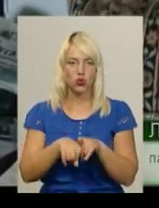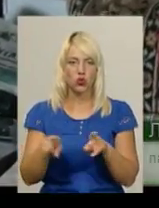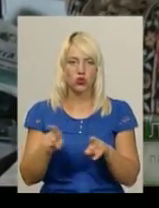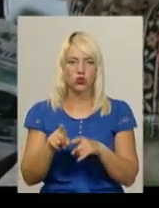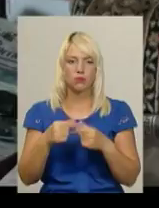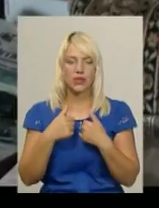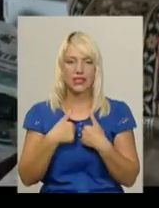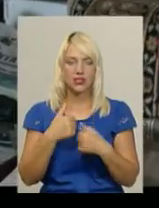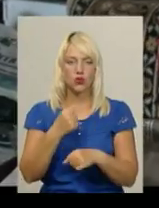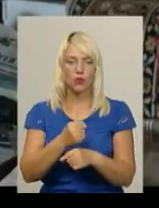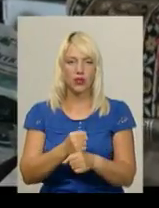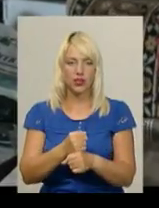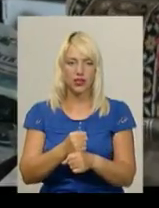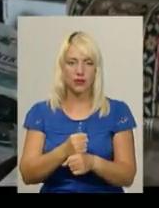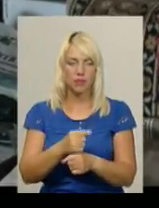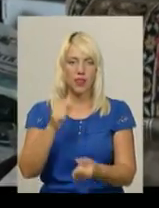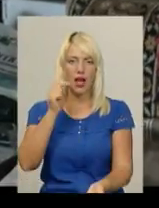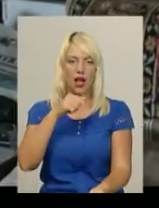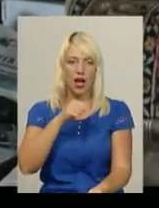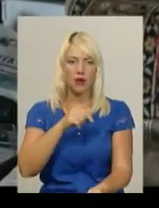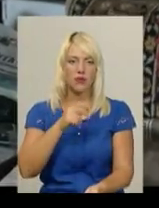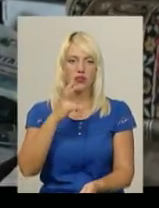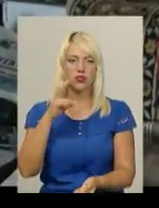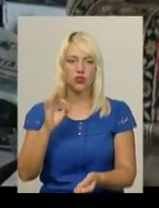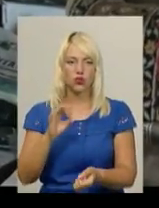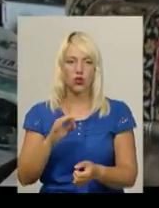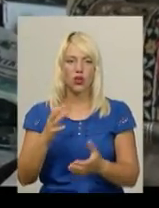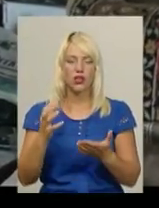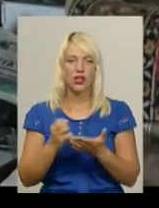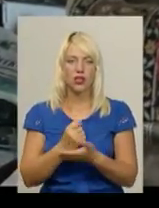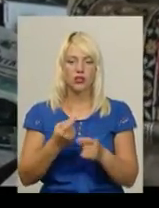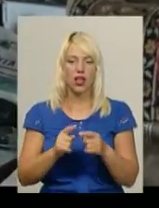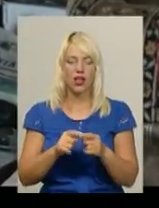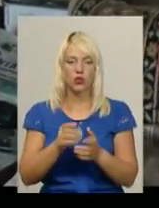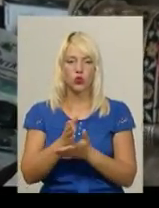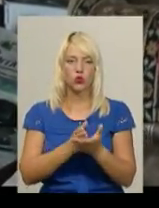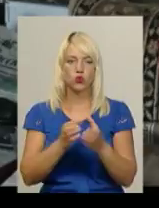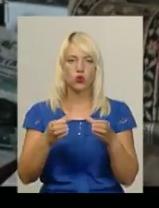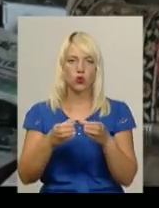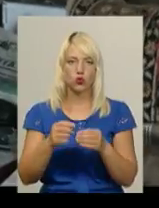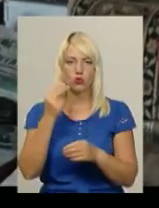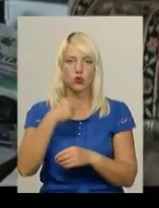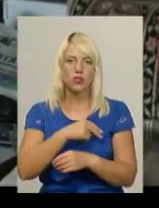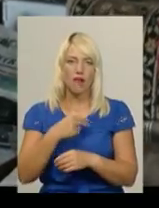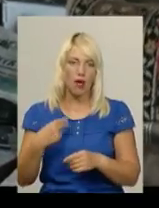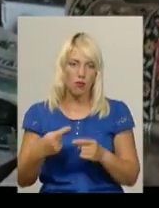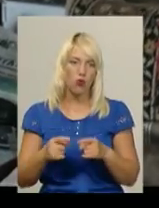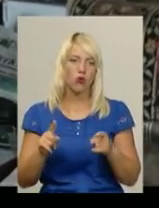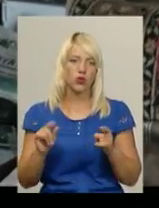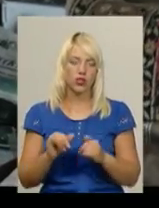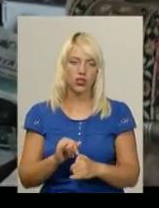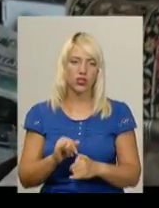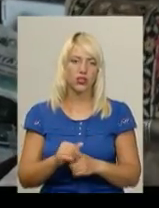зробили капельниці. Знайшла я ту службу, слава Богу, дякувати.